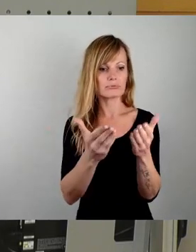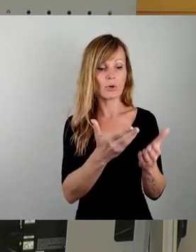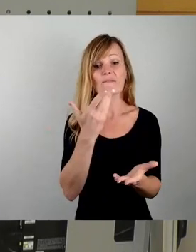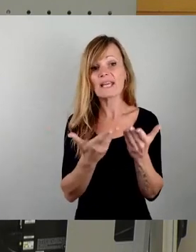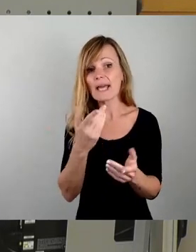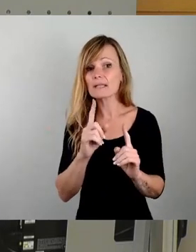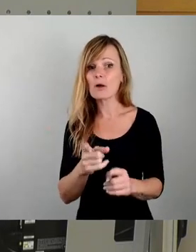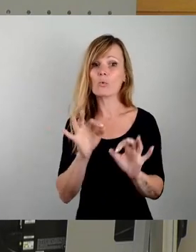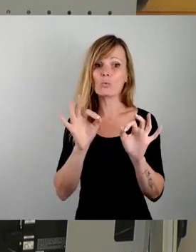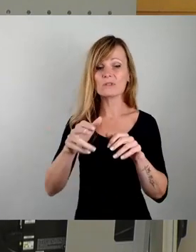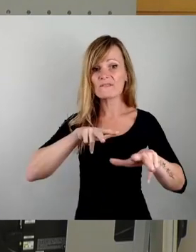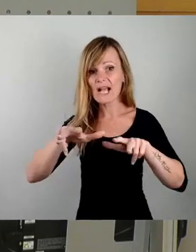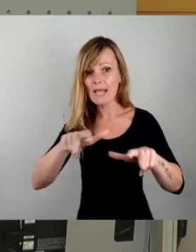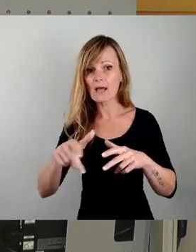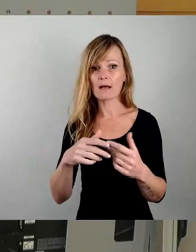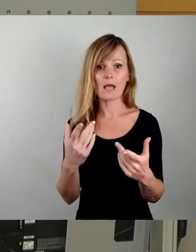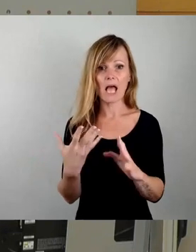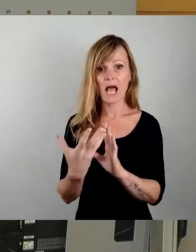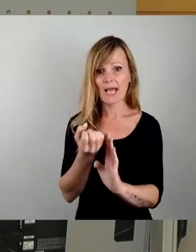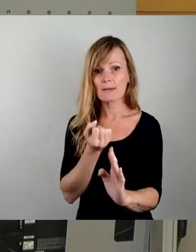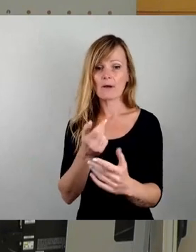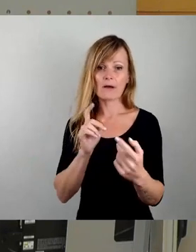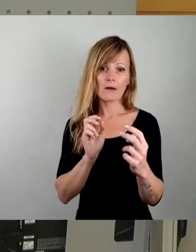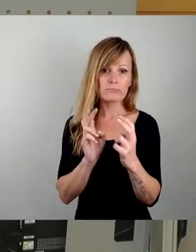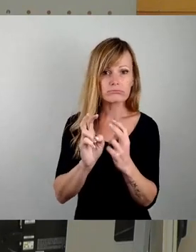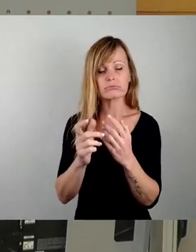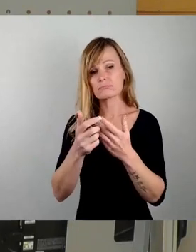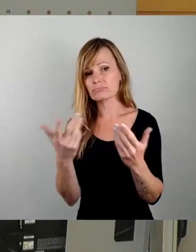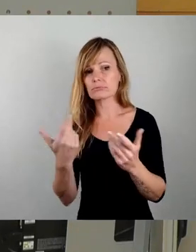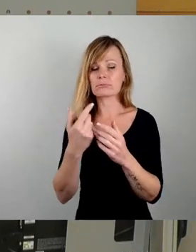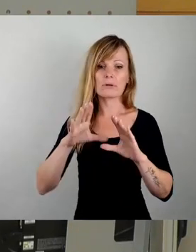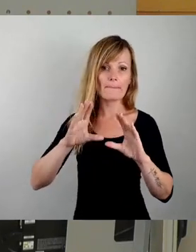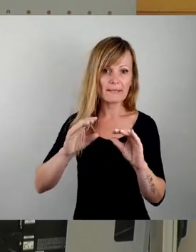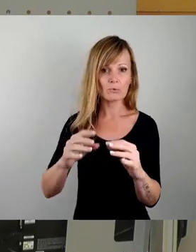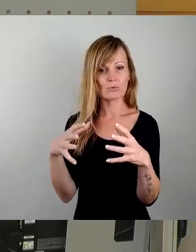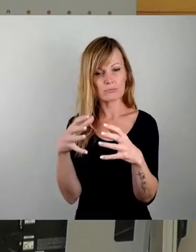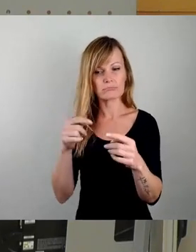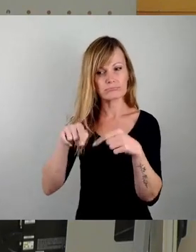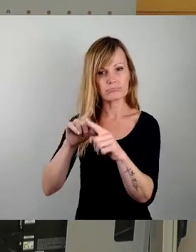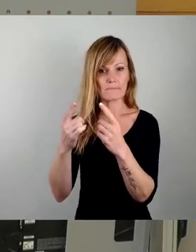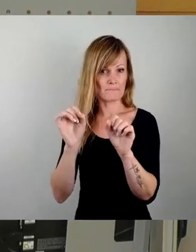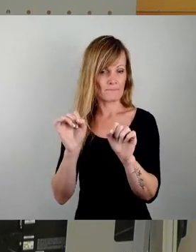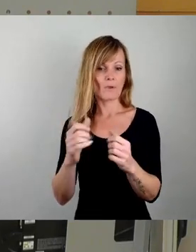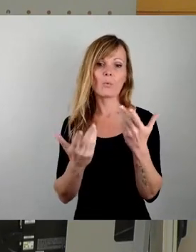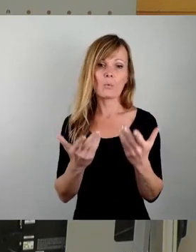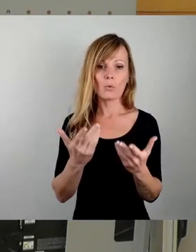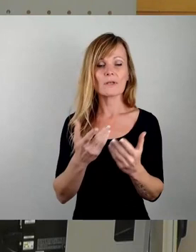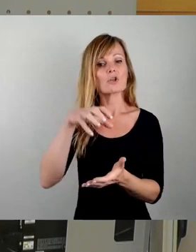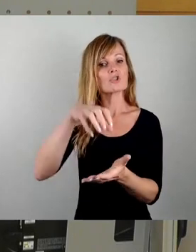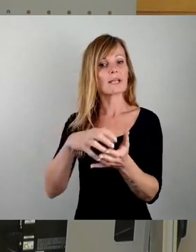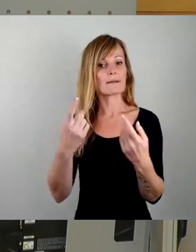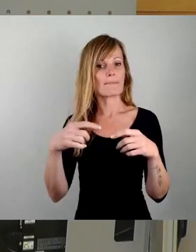auch schlossen sind, auch nochmal entsprechend eine hohe Nutzungsdichte unterzubringen oder eben auch um städtebaulich